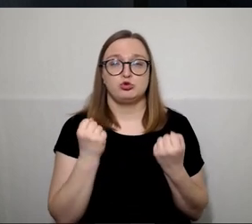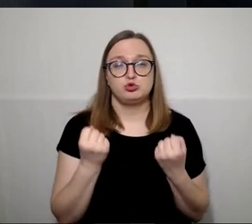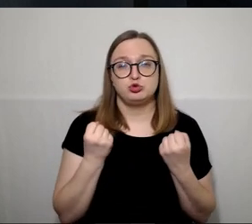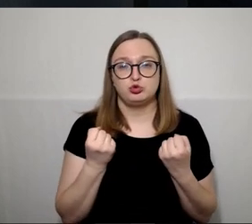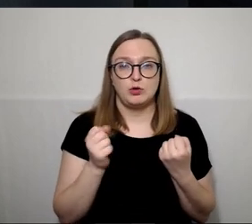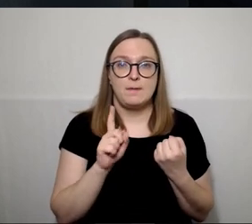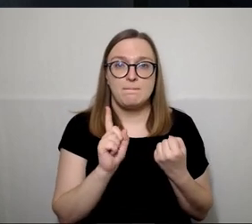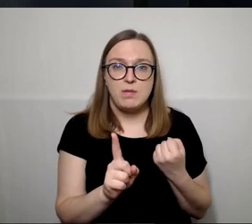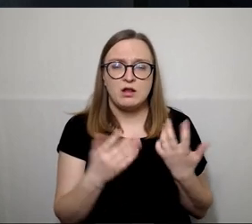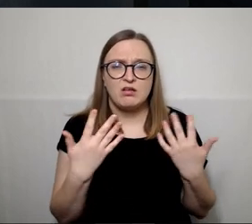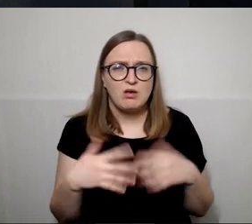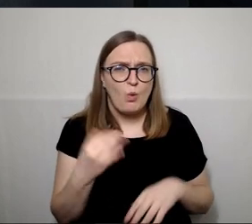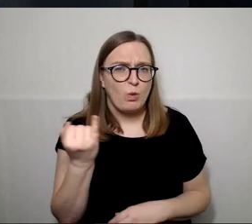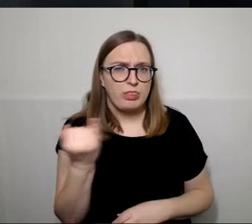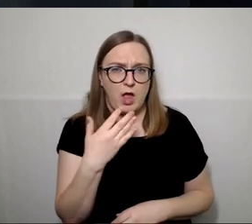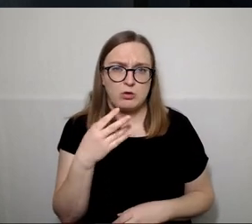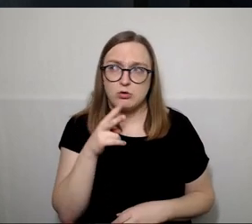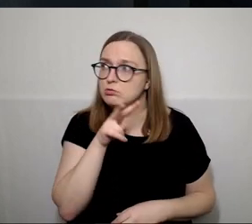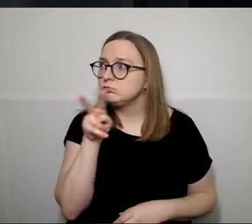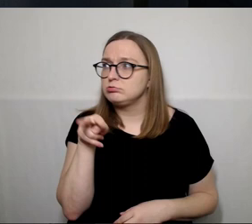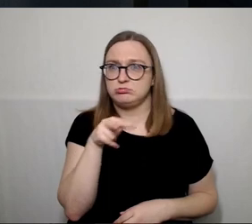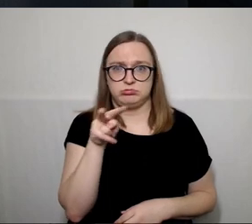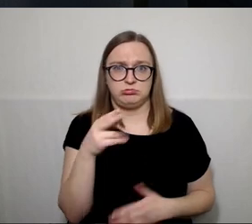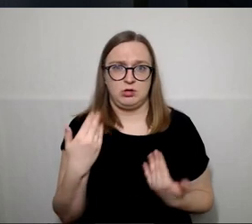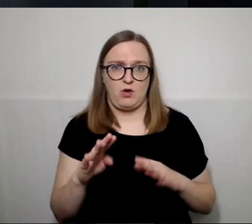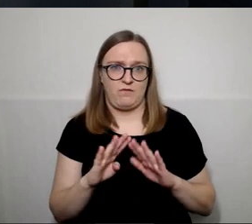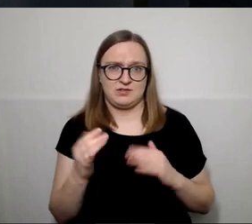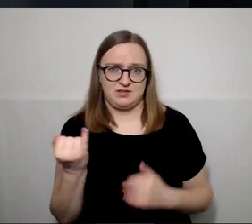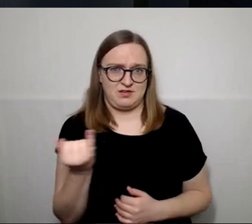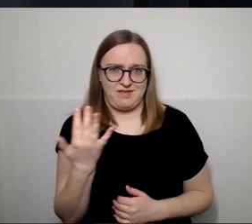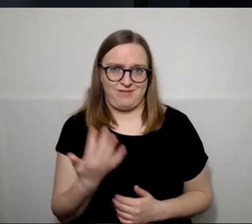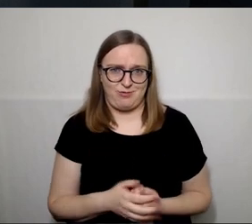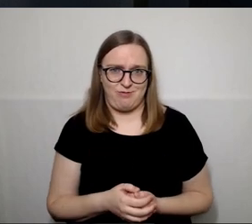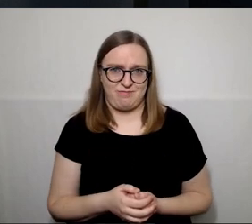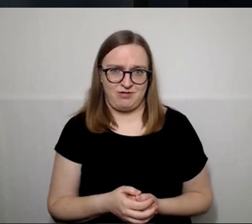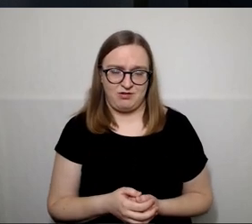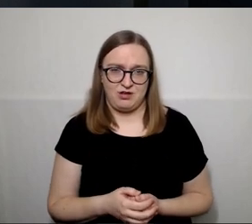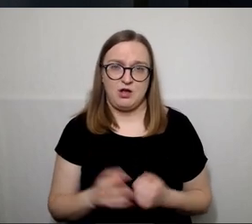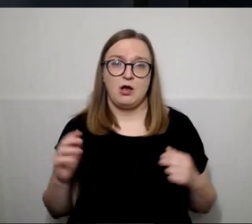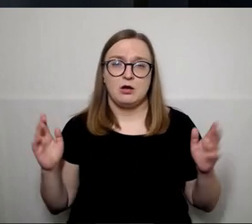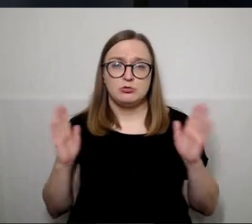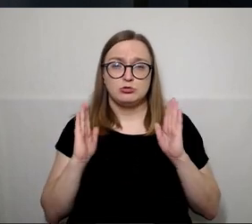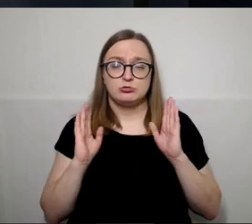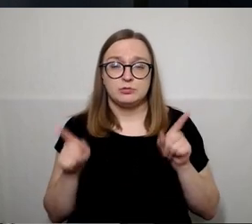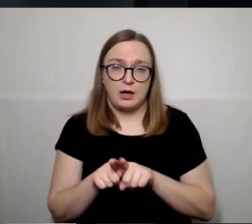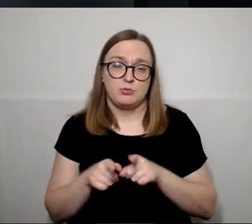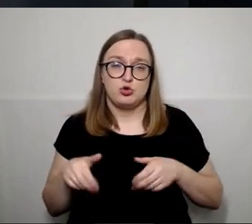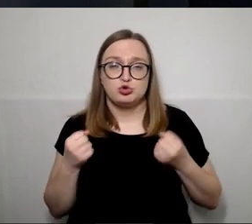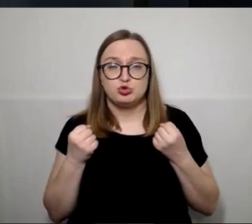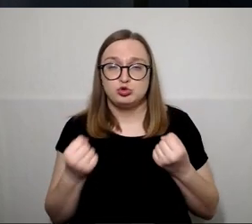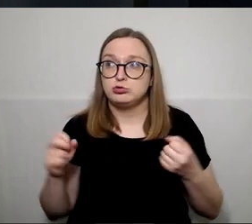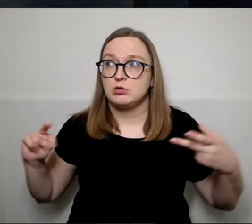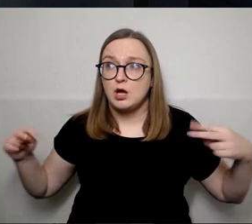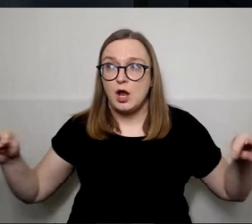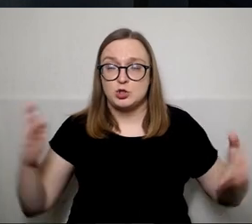nebesidomime aplinka, kurią mes pravažiuojame. Ta aplinka keičiasi, nes mes prižiūrim tą